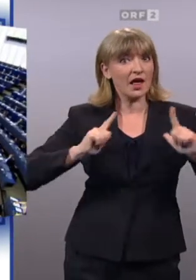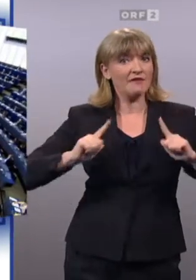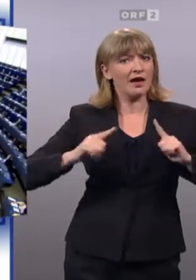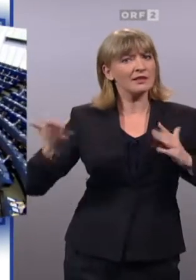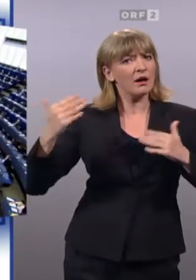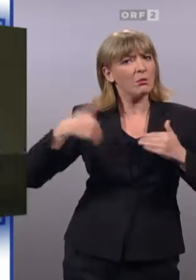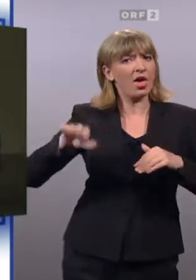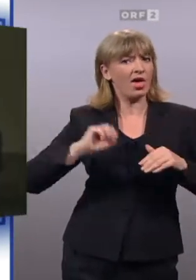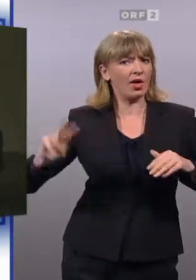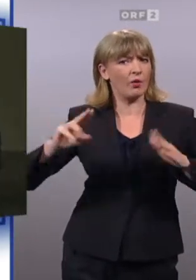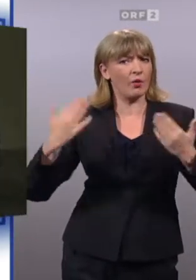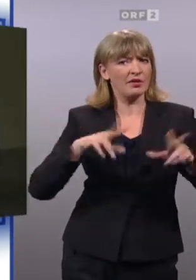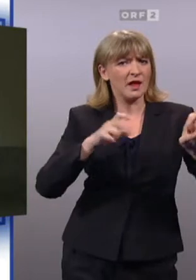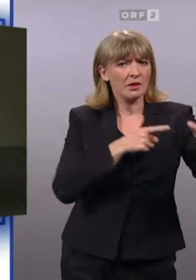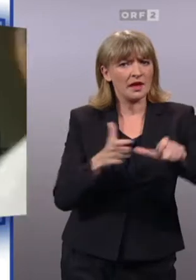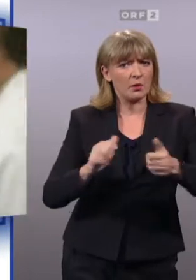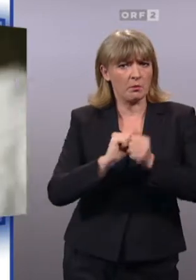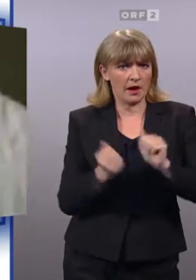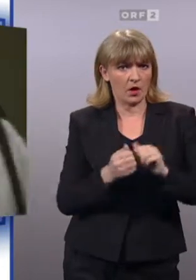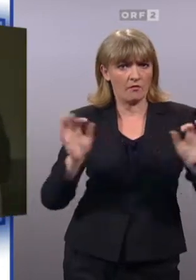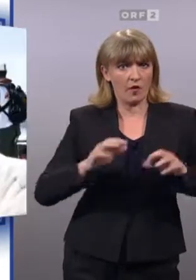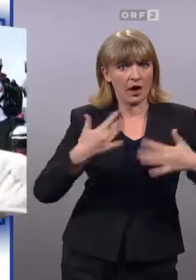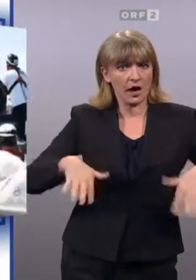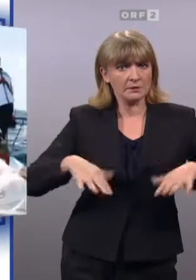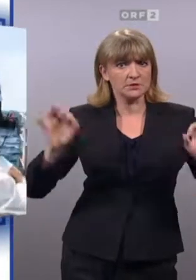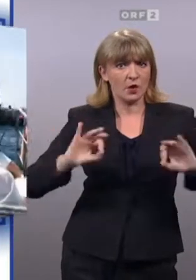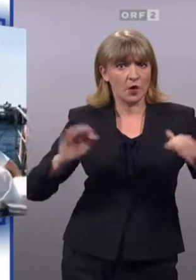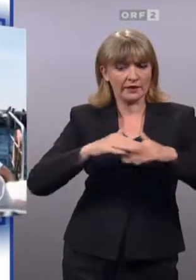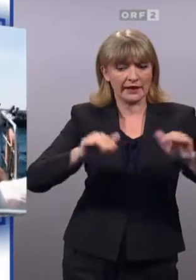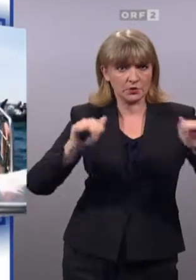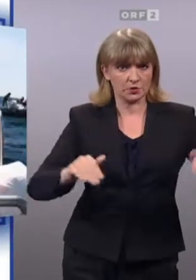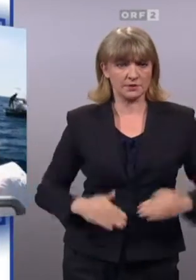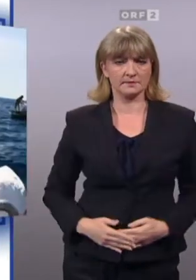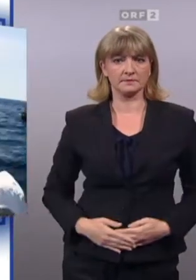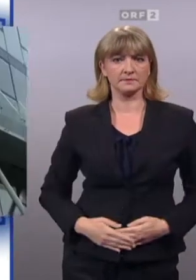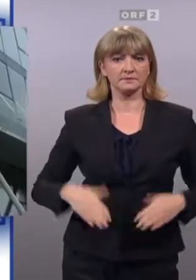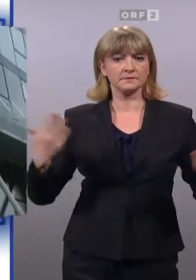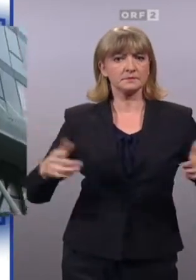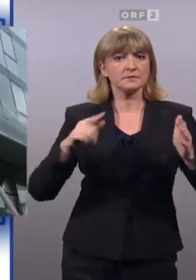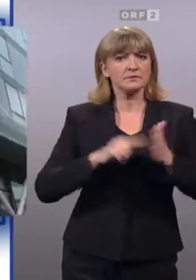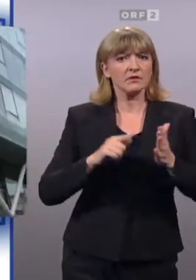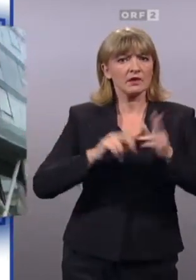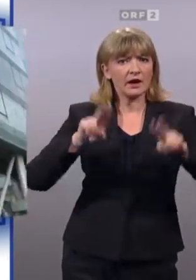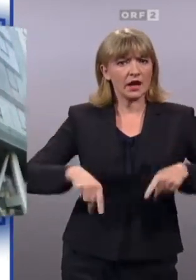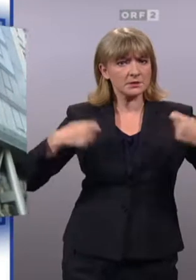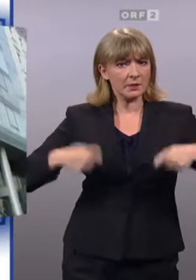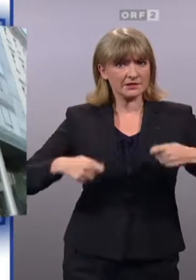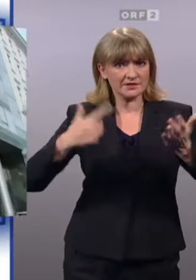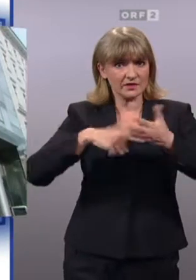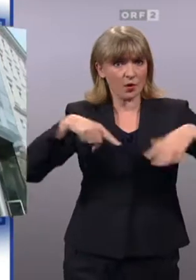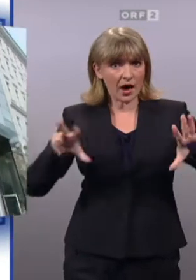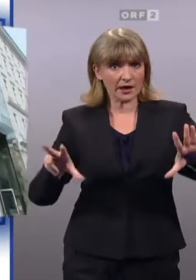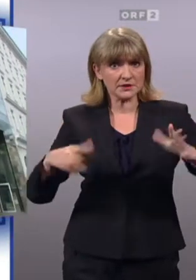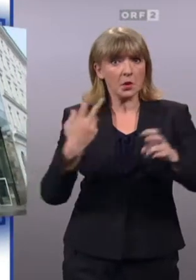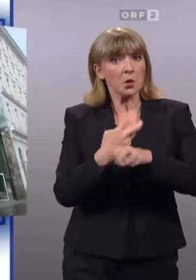EU bei den Themen Terrorismusbekämpfung, Arbeitslosigkeit und Grenzschutz. Im Rahmen der Ratspräsidentschaft 2018 kann